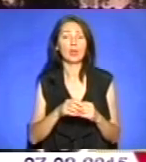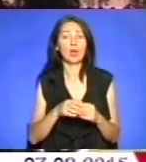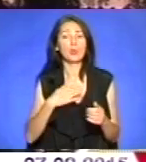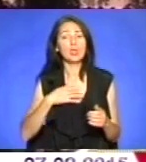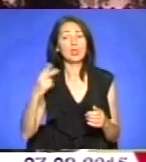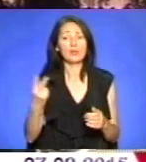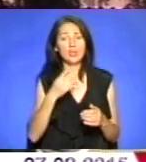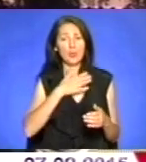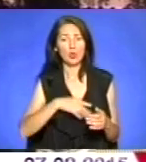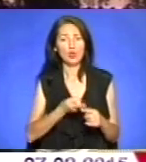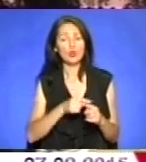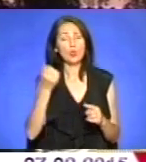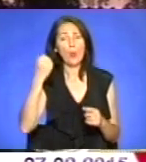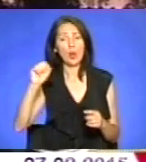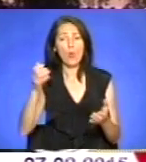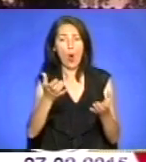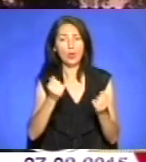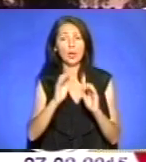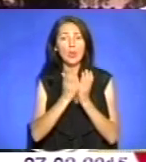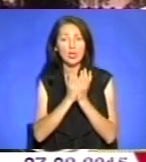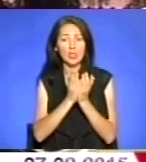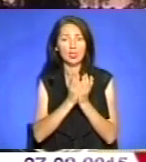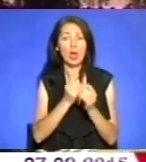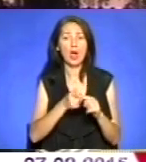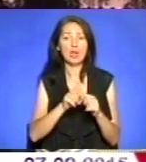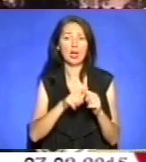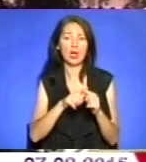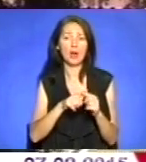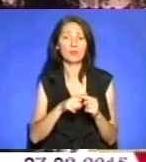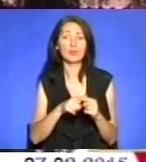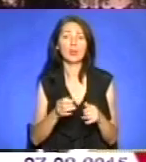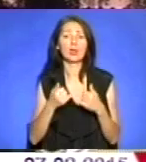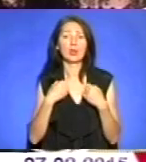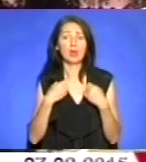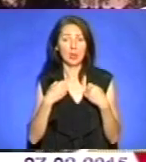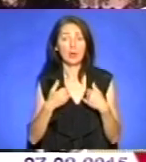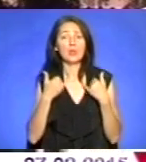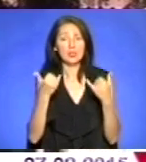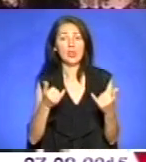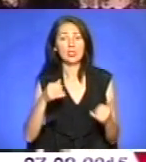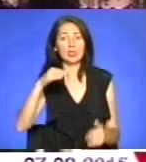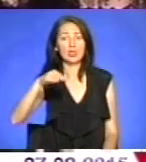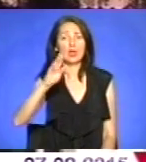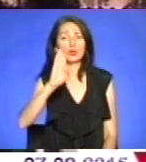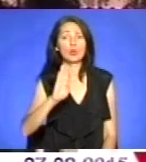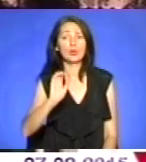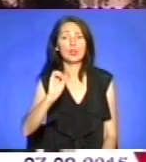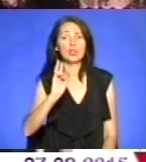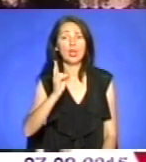перемогу отримала книжка, яка присвячена Тарасу Шевченку.